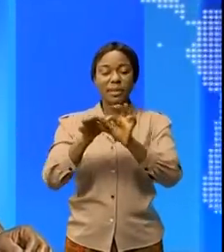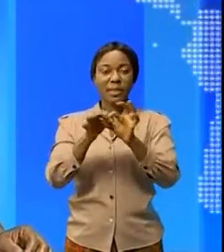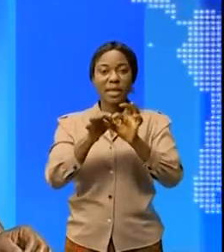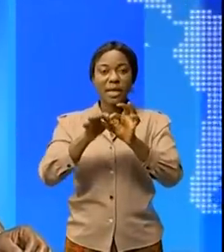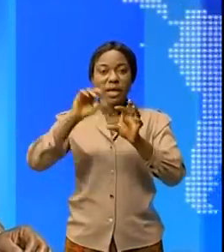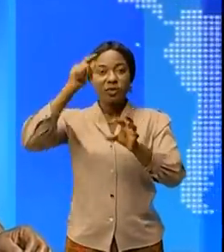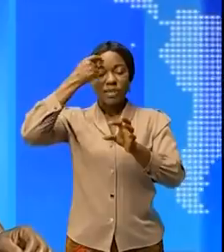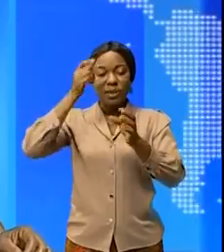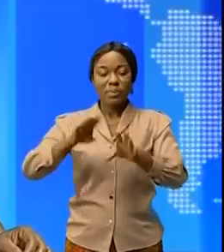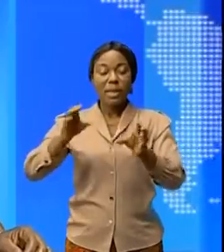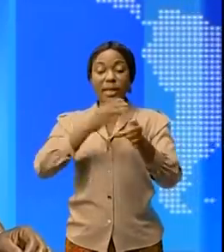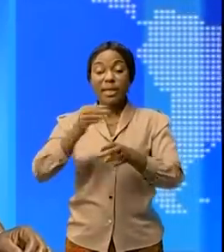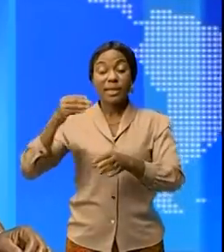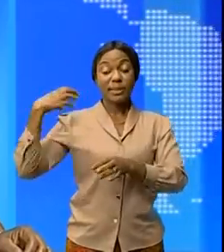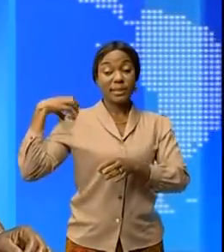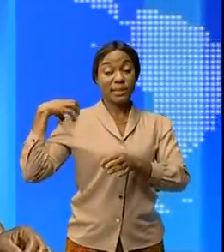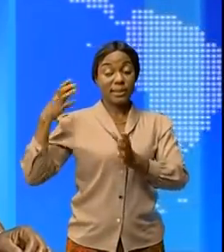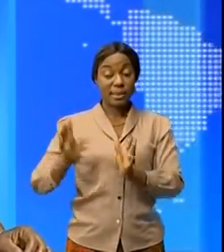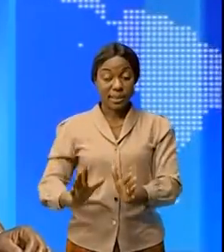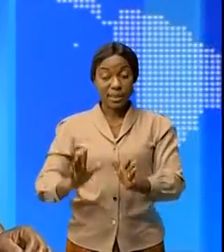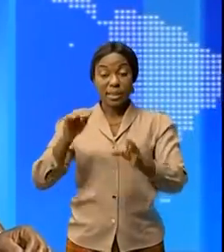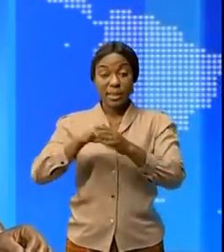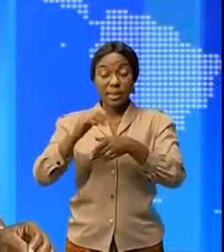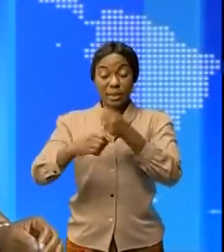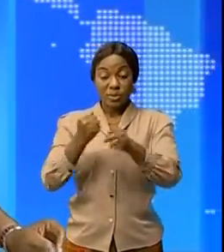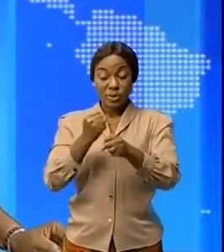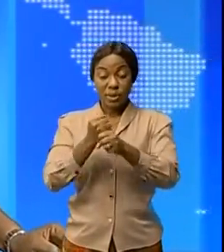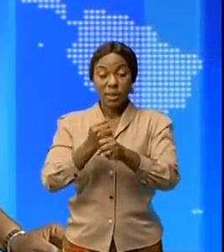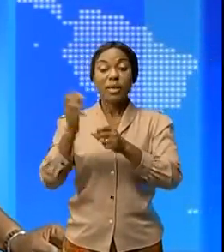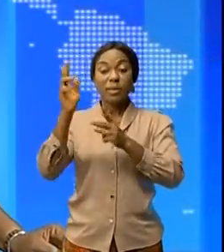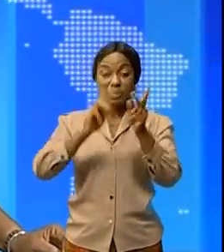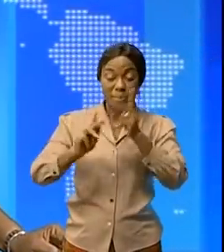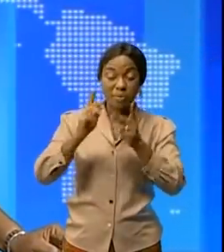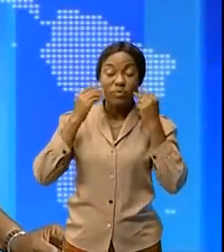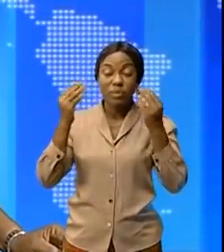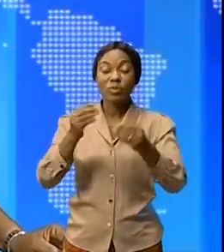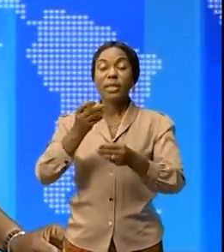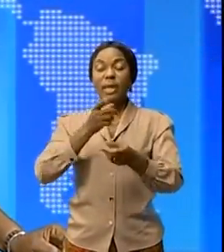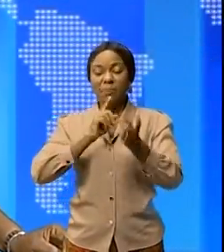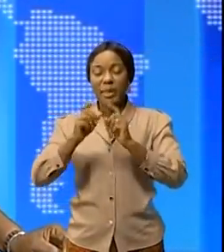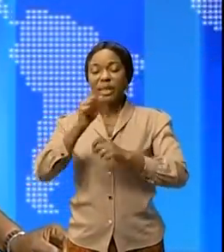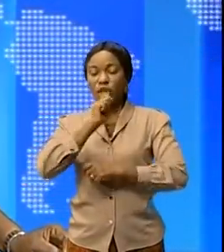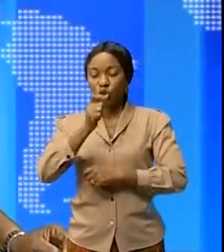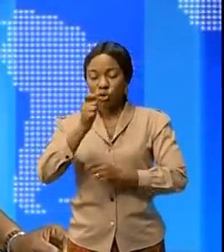intersyndical de l'administration publique c'est le président de l'INAP qui l'a dit devant la presse.